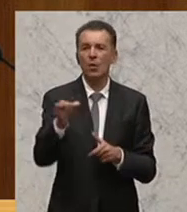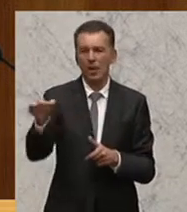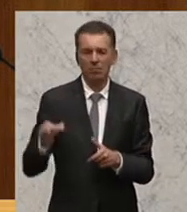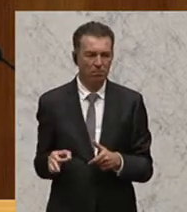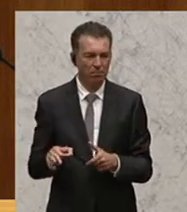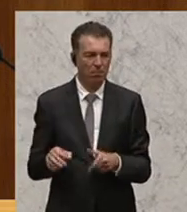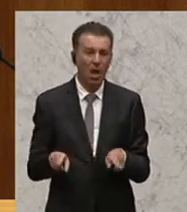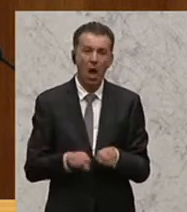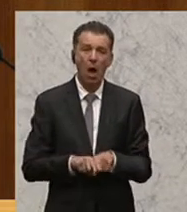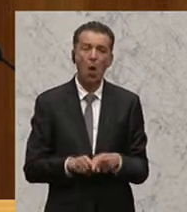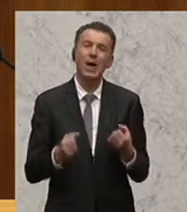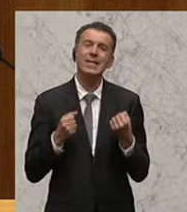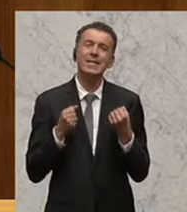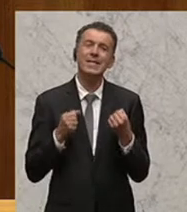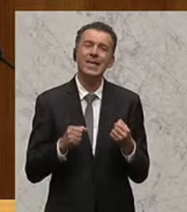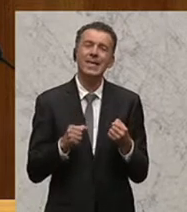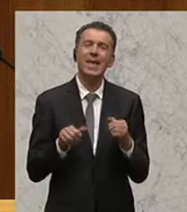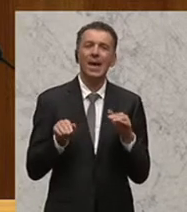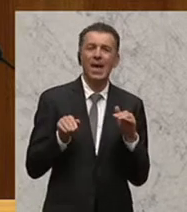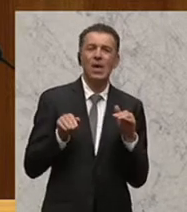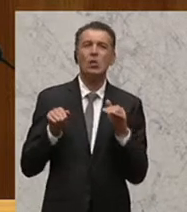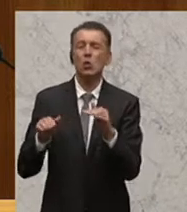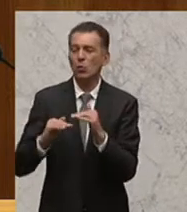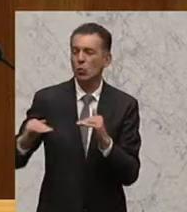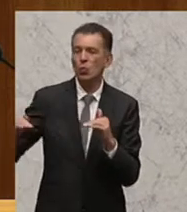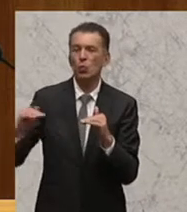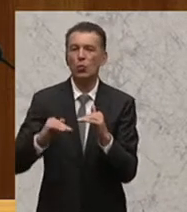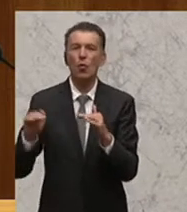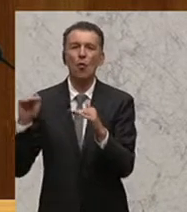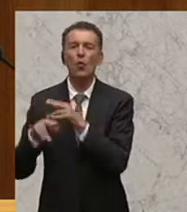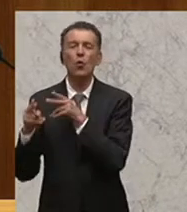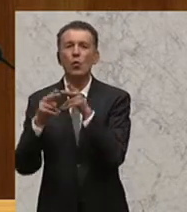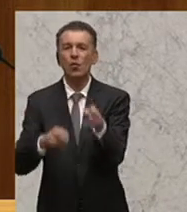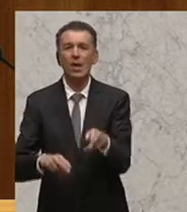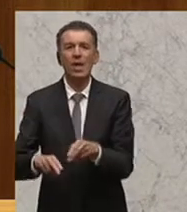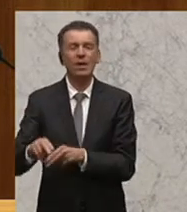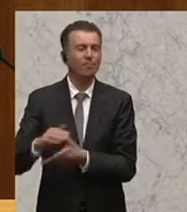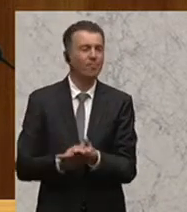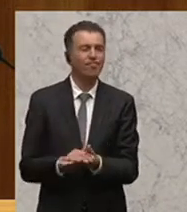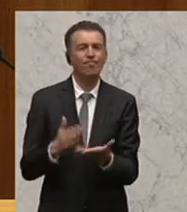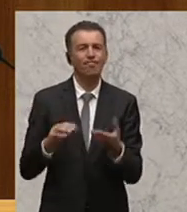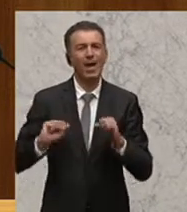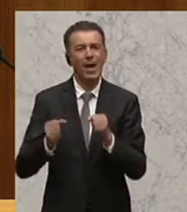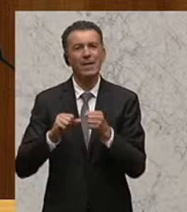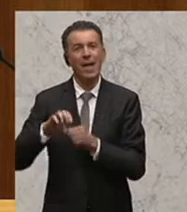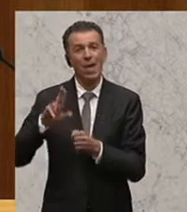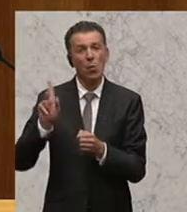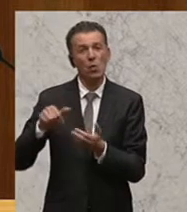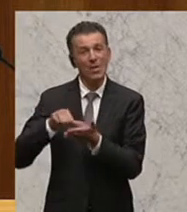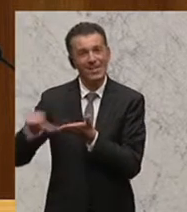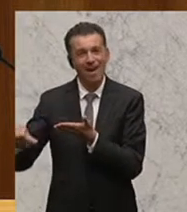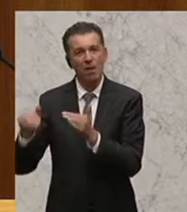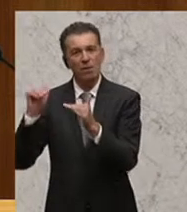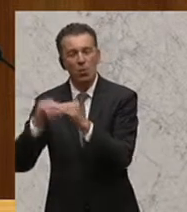sich aktiv für die Schaffung sicherer Schutzkorridore und Fluchtwege über das Mittelmeer im Rahmen eines EU-Einsatzes einzusetzen, der gemeinsam aus EU-Geldern gezahlt wird.